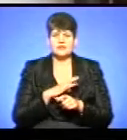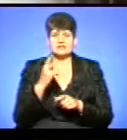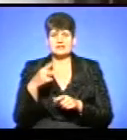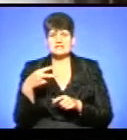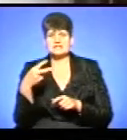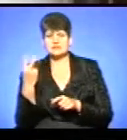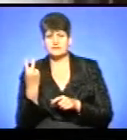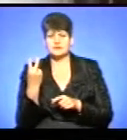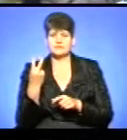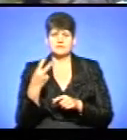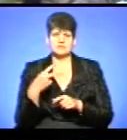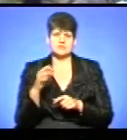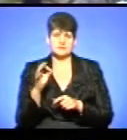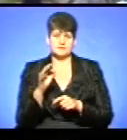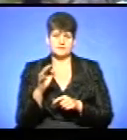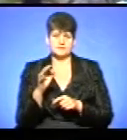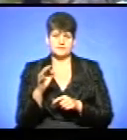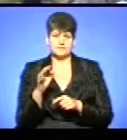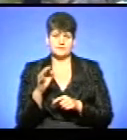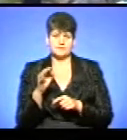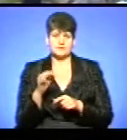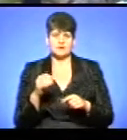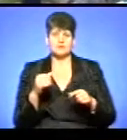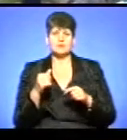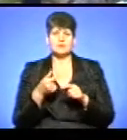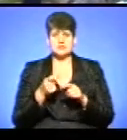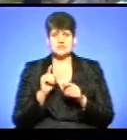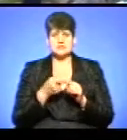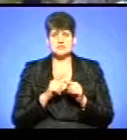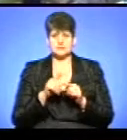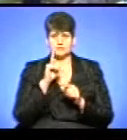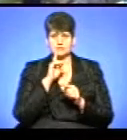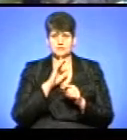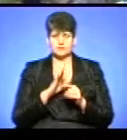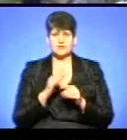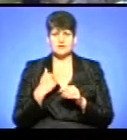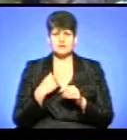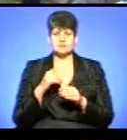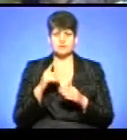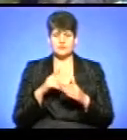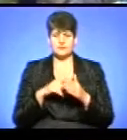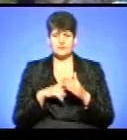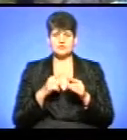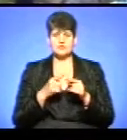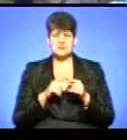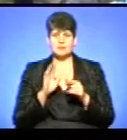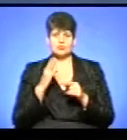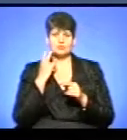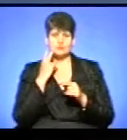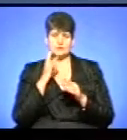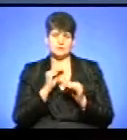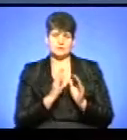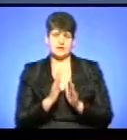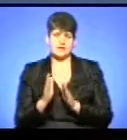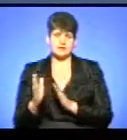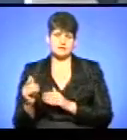-20 градусів. Вчора було не комфортно для дітей. Він випускала пану, не сподівається, що вже постійно все буде гаразд.